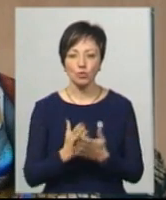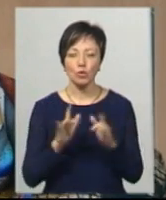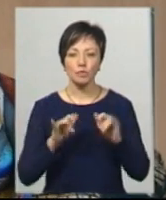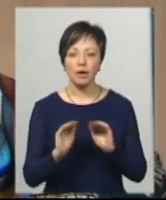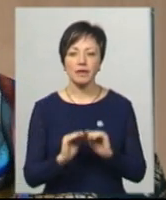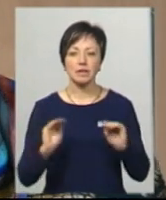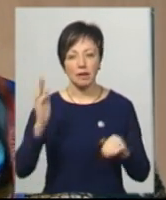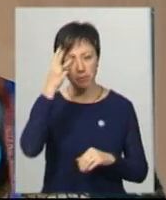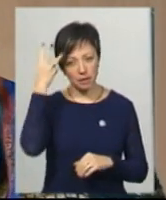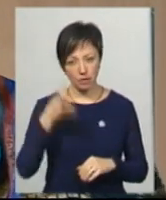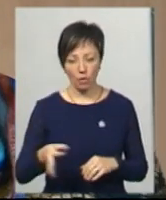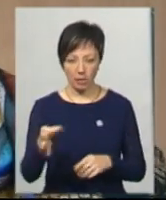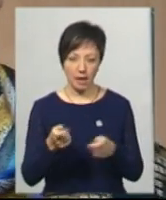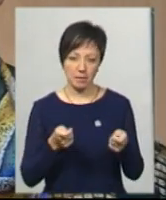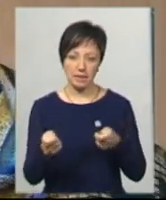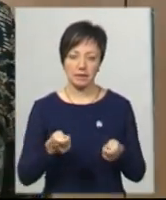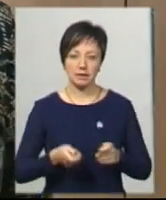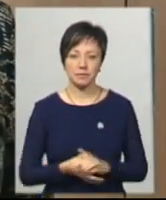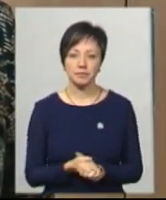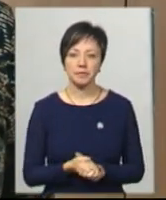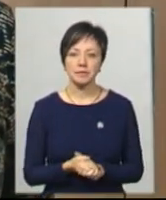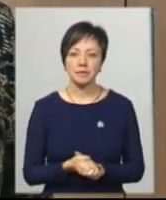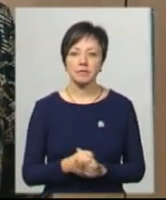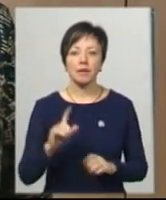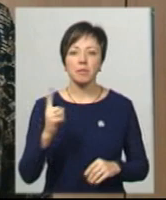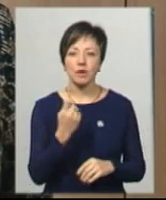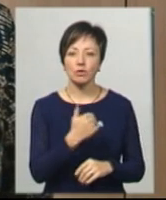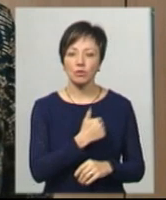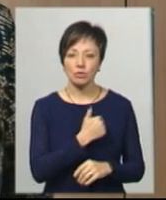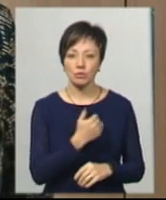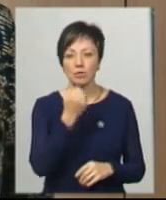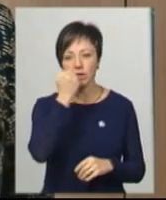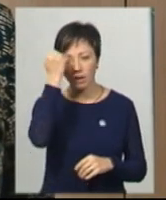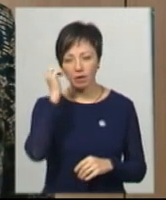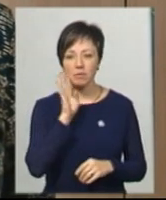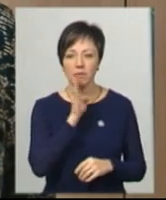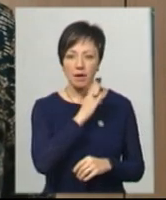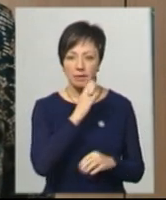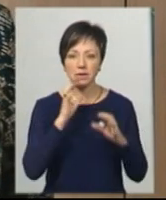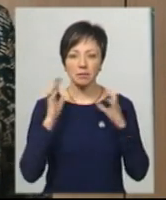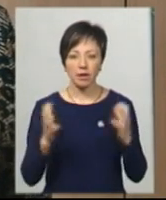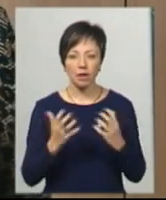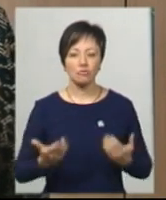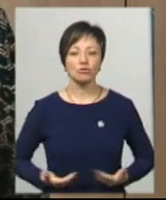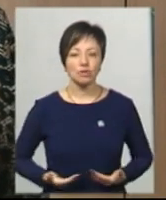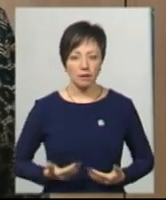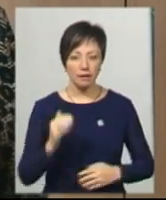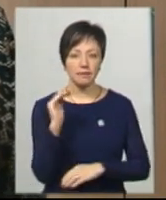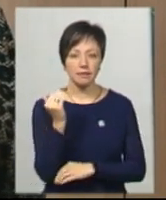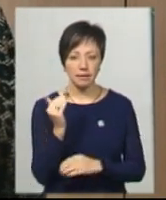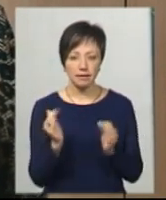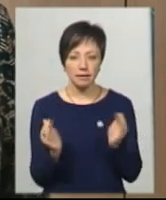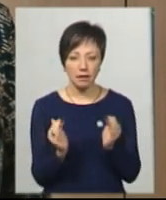справах дітей Хмельницької облдержадміністрації. Найперше, я хочу все-таки черговий раз подякувати мамі, яка зберегла життя дитини,